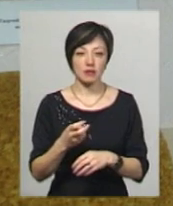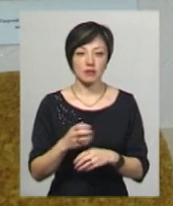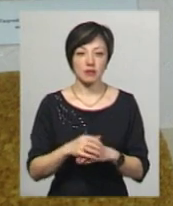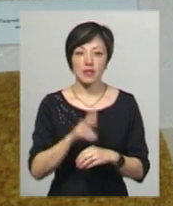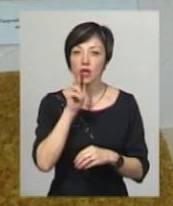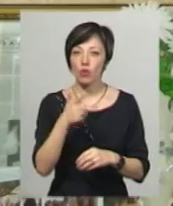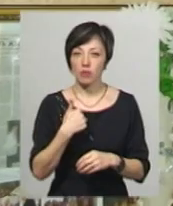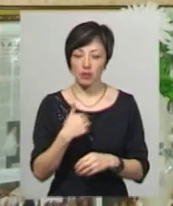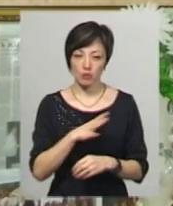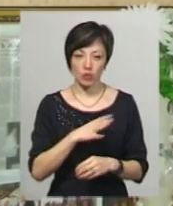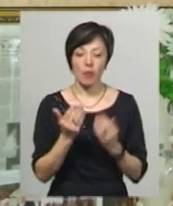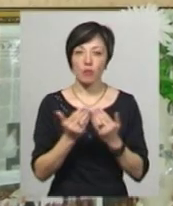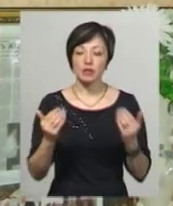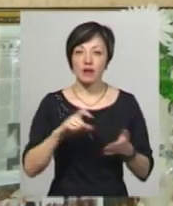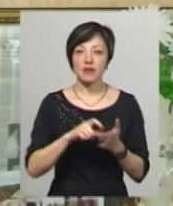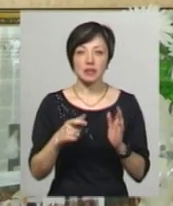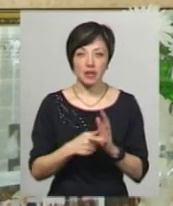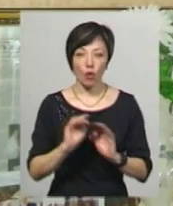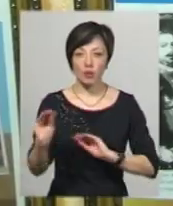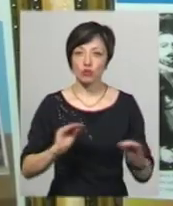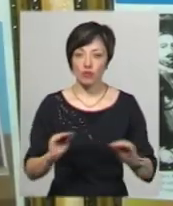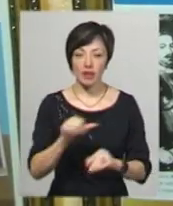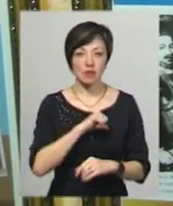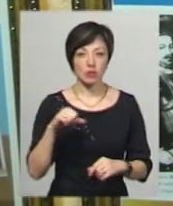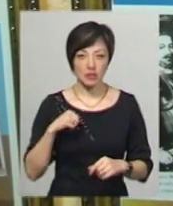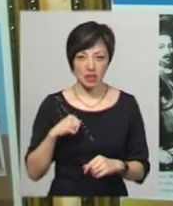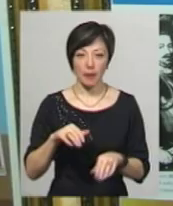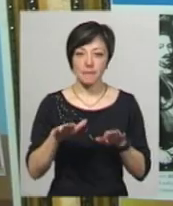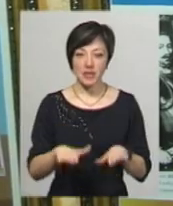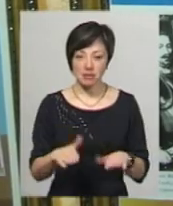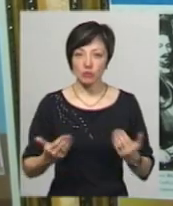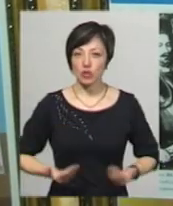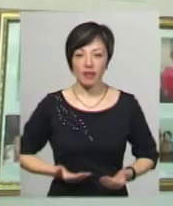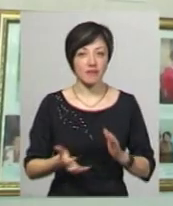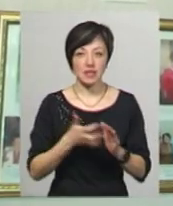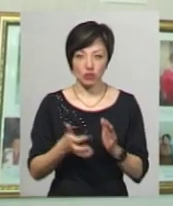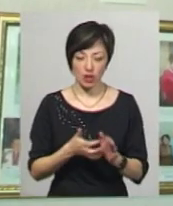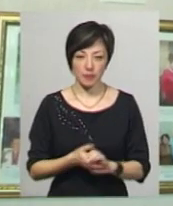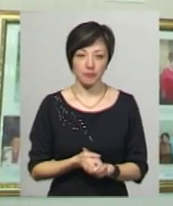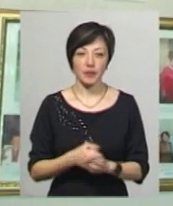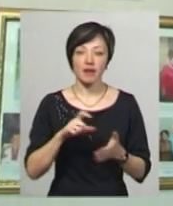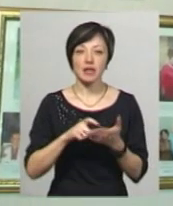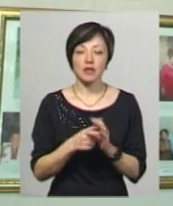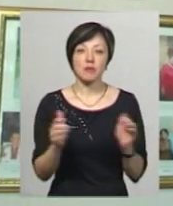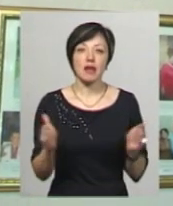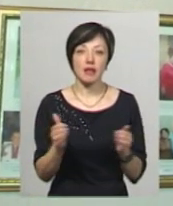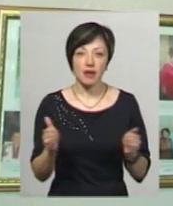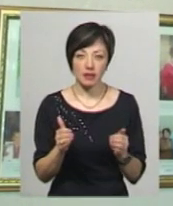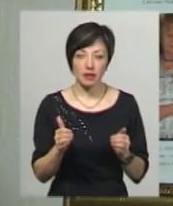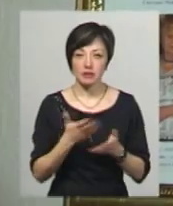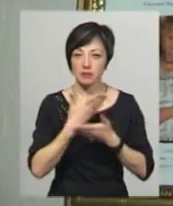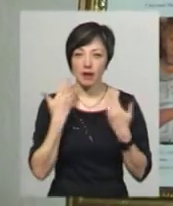мені було. Музей у квартирі Світлана облаштувала самостійно. Місця у помешканні не вистачає. Квартира дуже маленька,